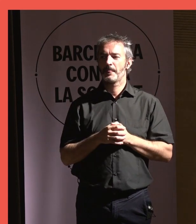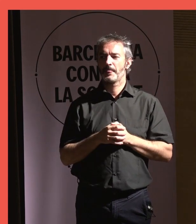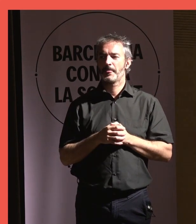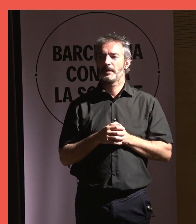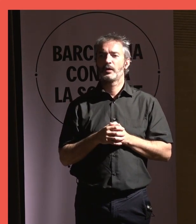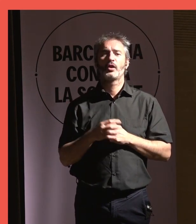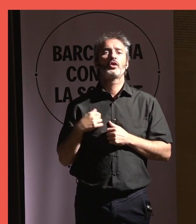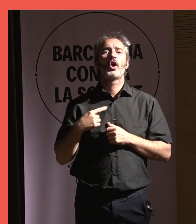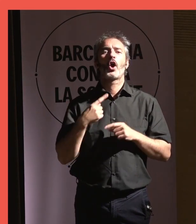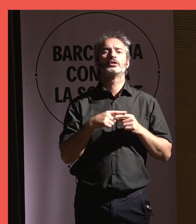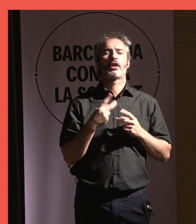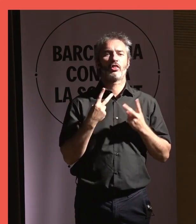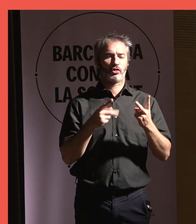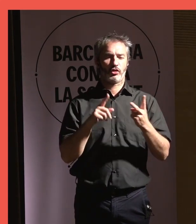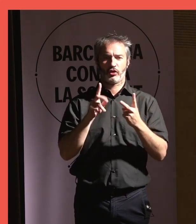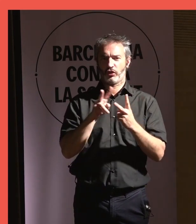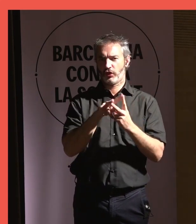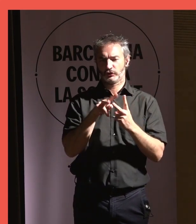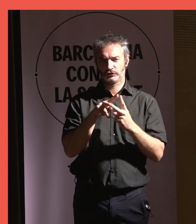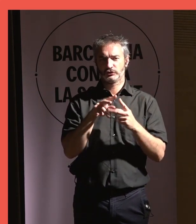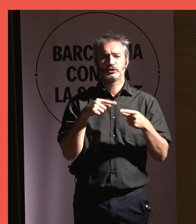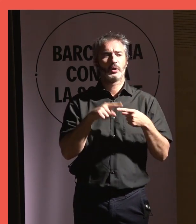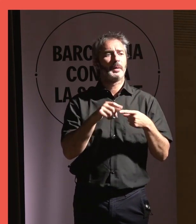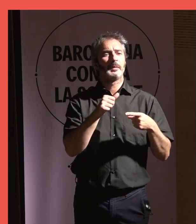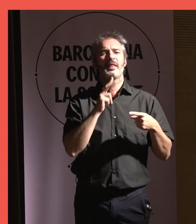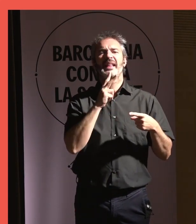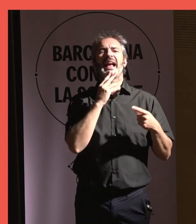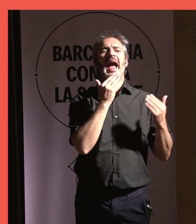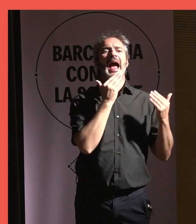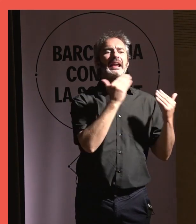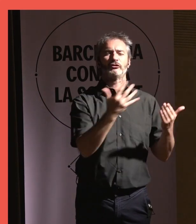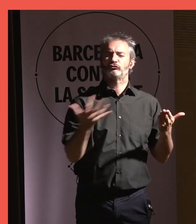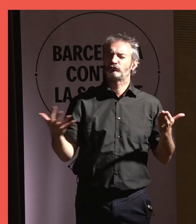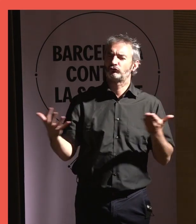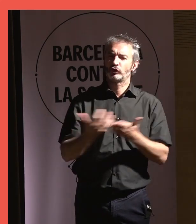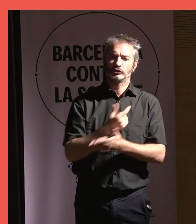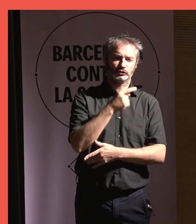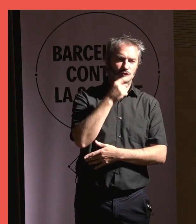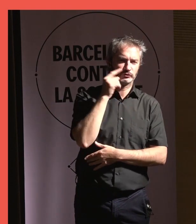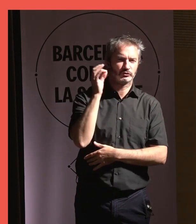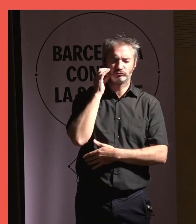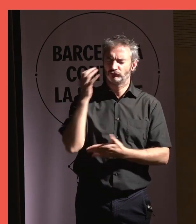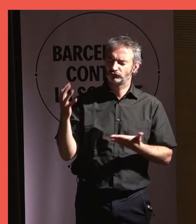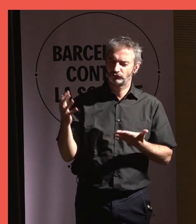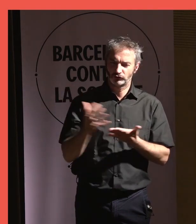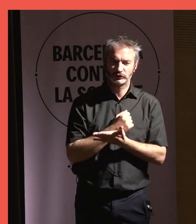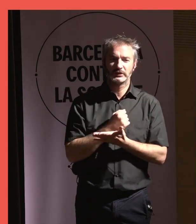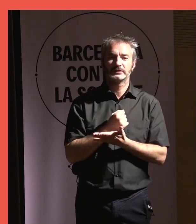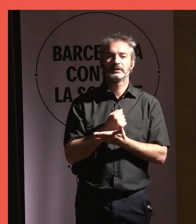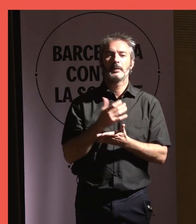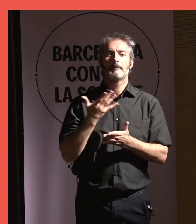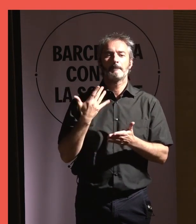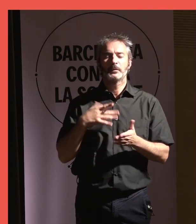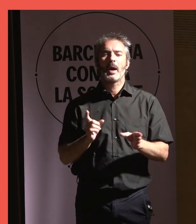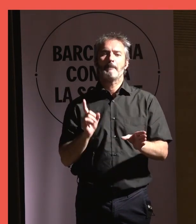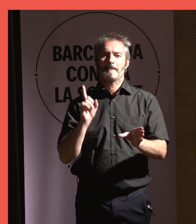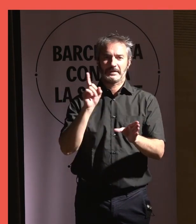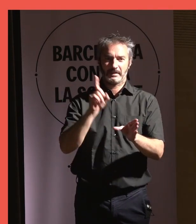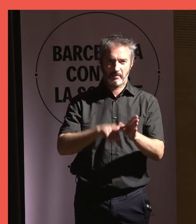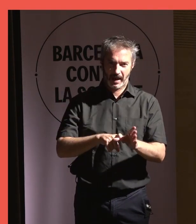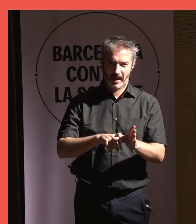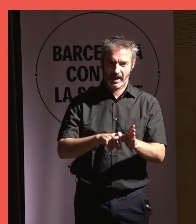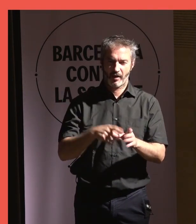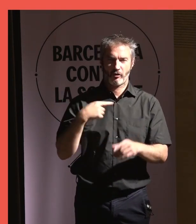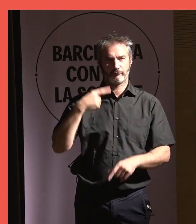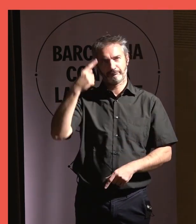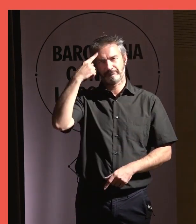Dos coses. En primer lloc, donar-vos les gràcies a totes i tots, a totes i tots els que hi heu participat, que